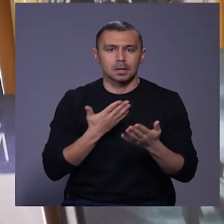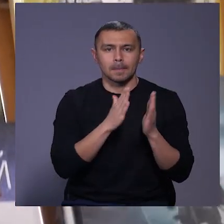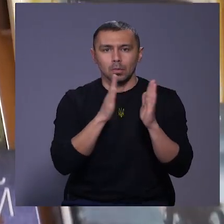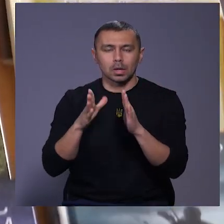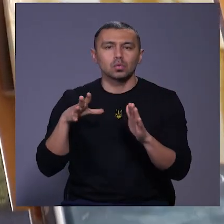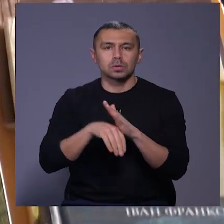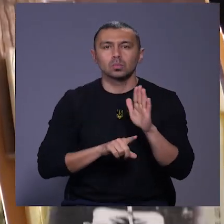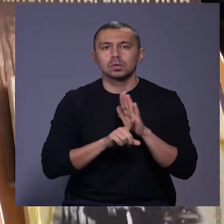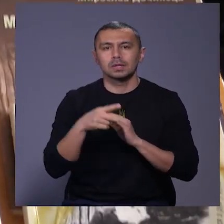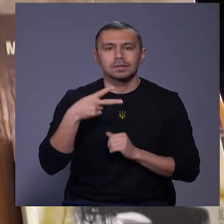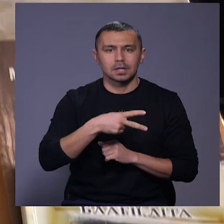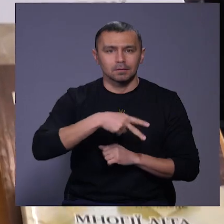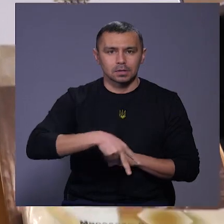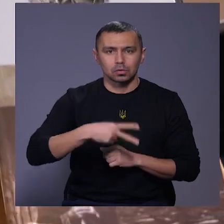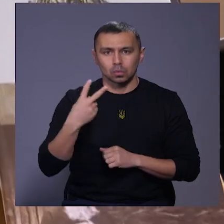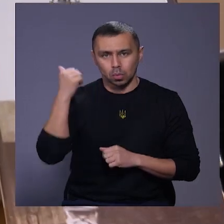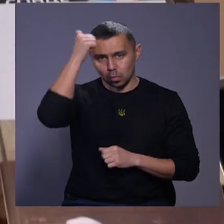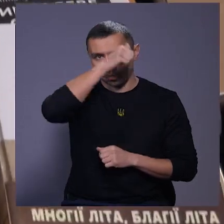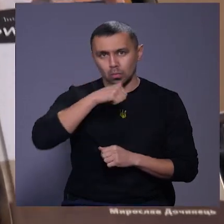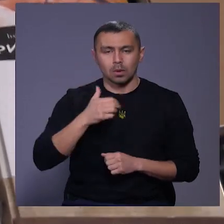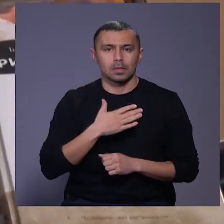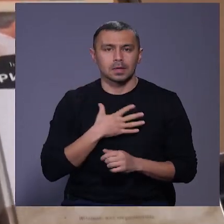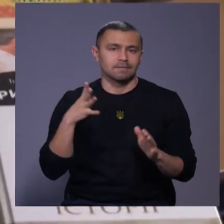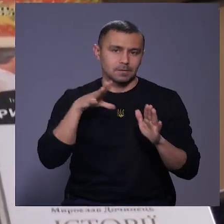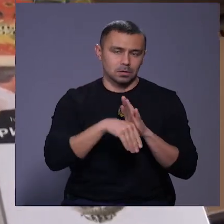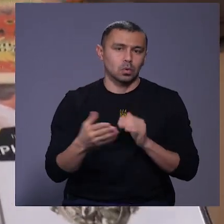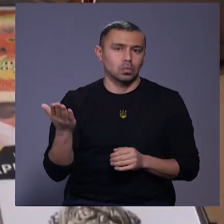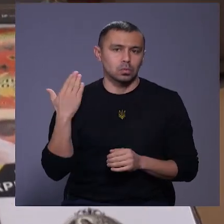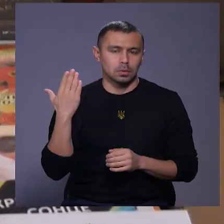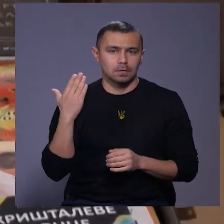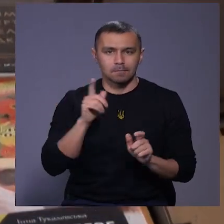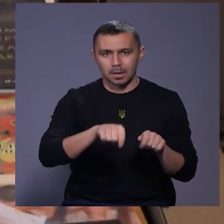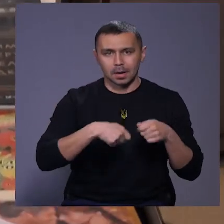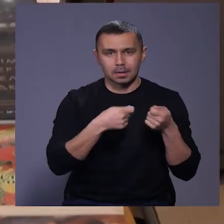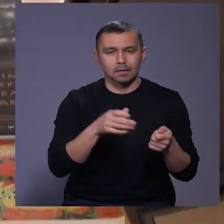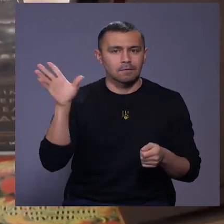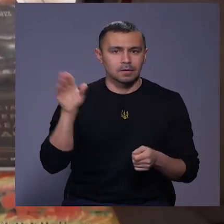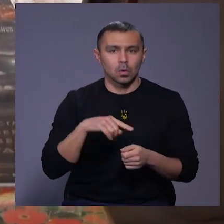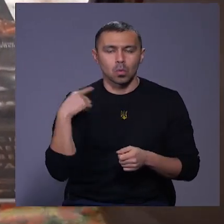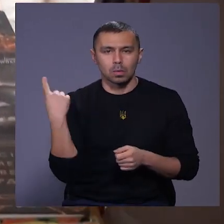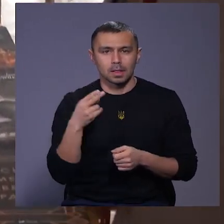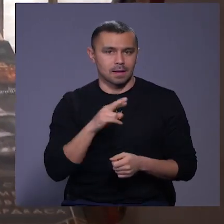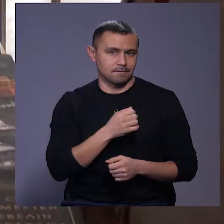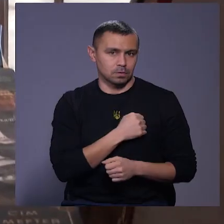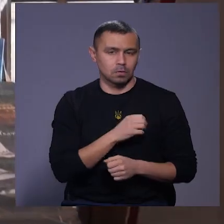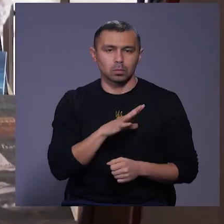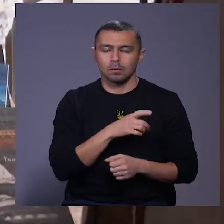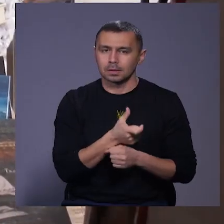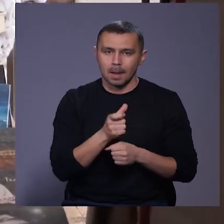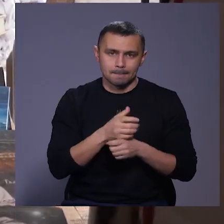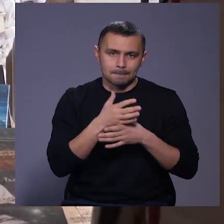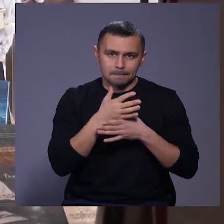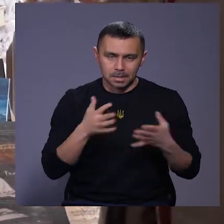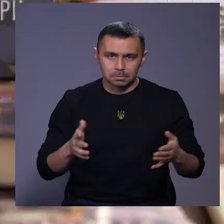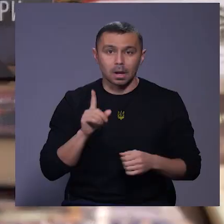долучається з 2022 року. Наш внесок тоді у передачі всієї області книг для військових був найбільший,